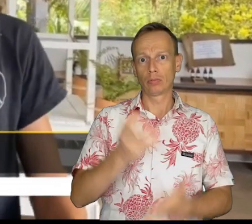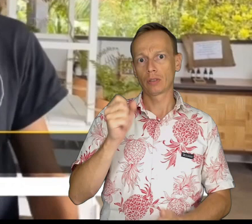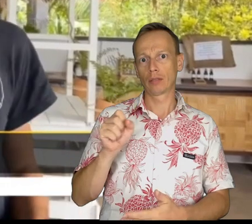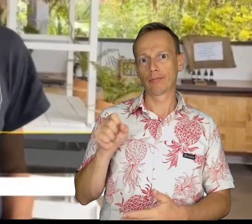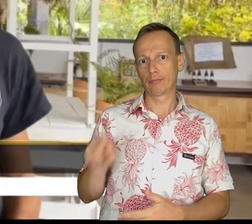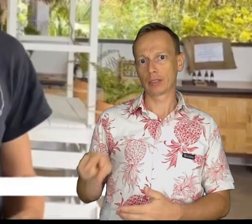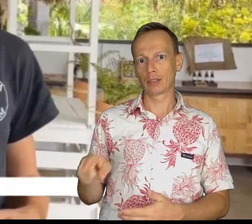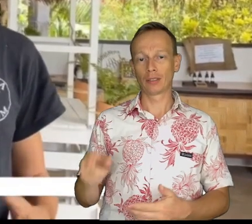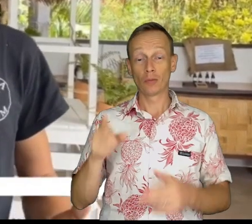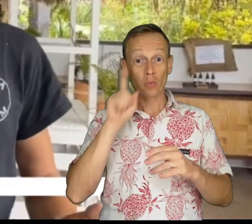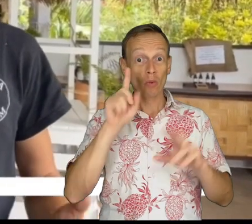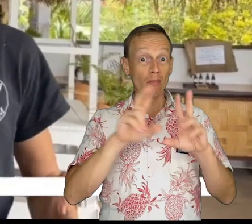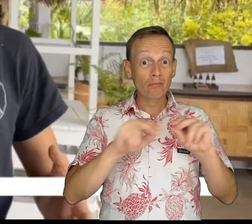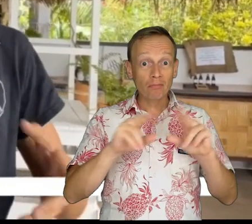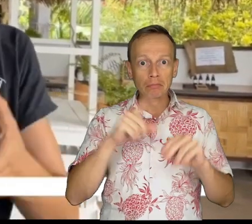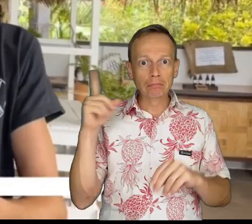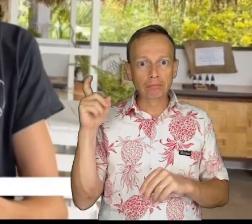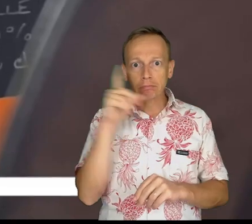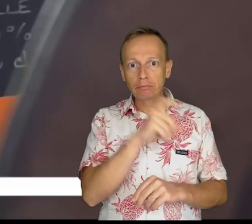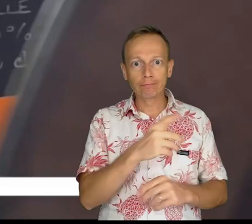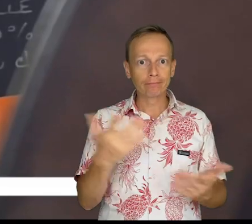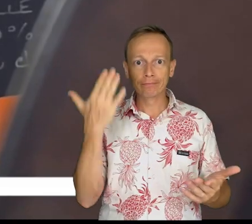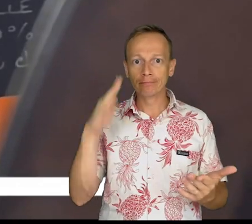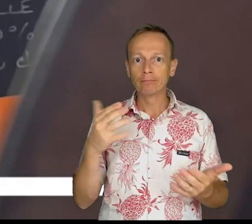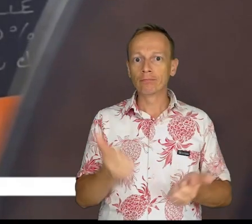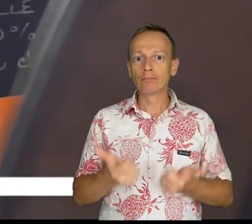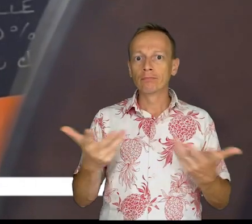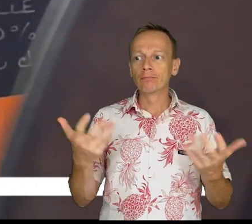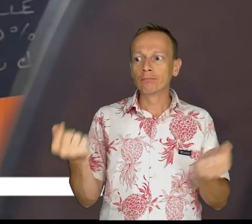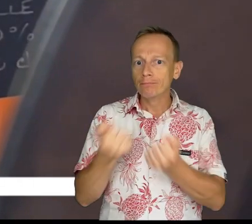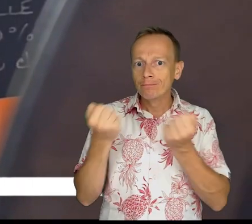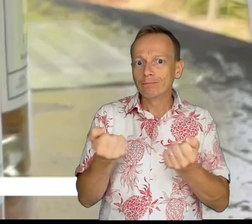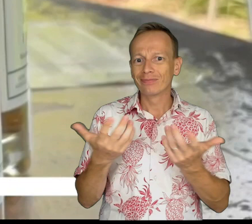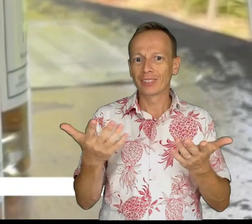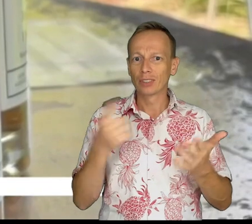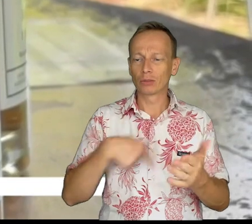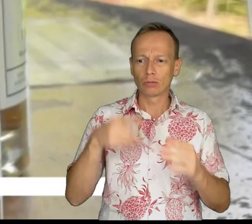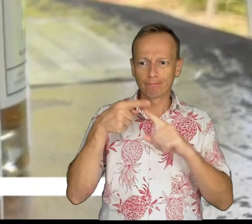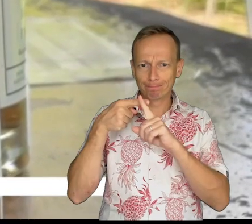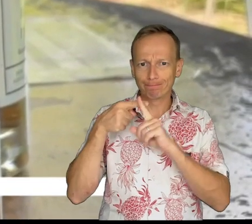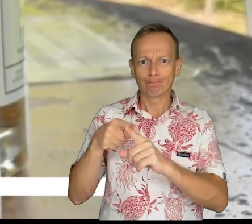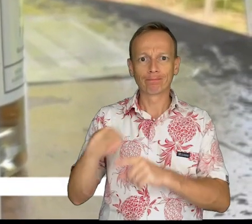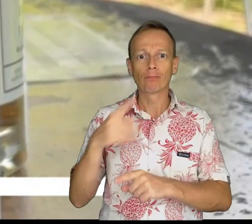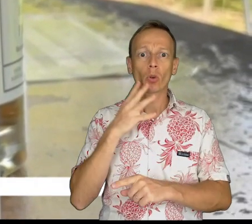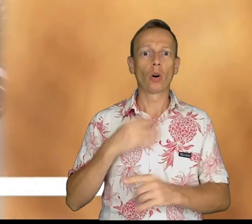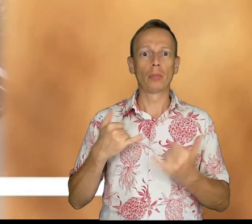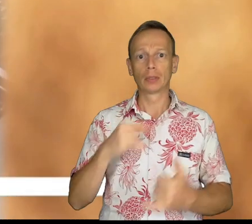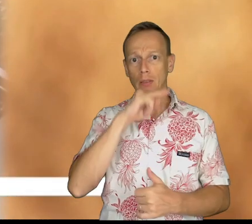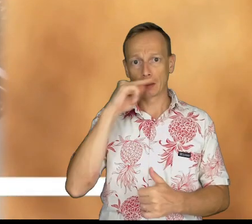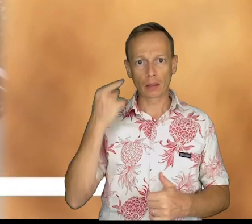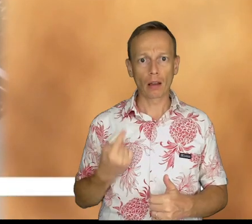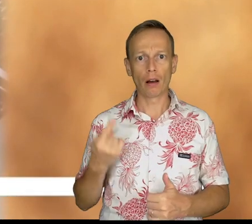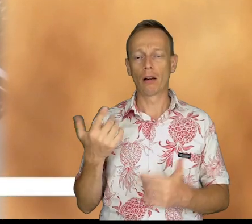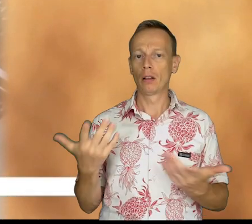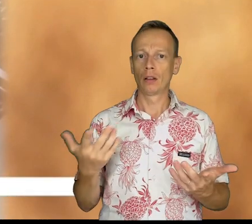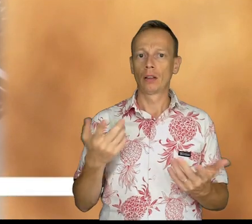'est assez difficile à expliquer, qu fait, ou à définir, parce qu'il a plusieurs activités. Mais si on doit se reconcentrer sur le rhum de Ta'a, le